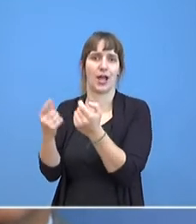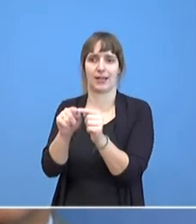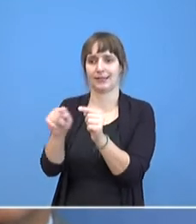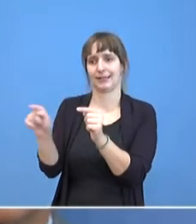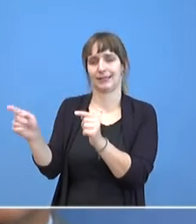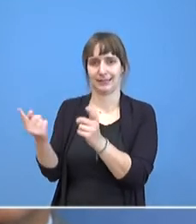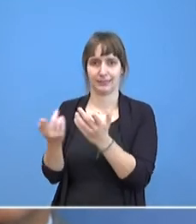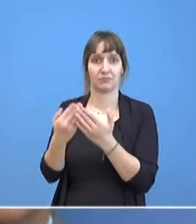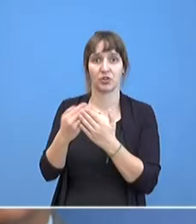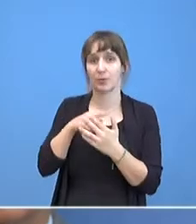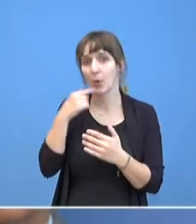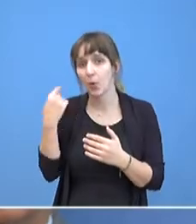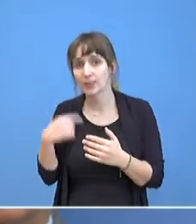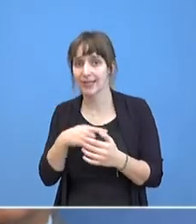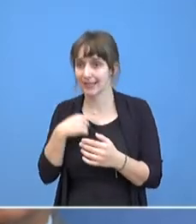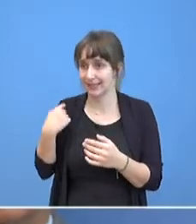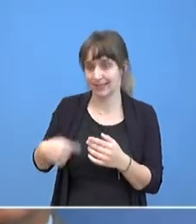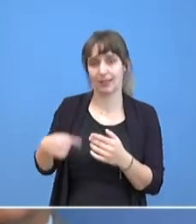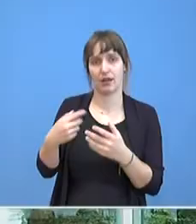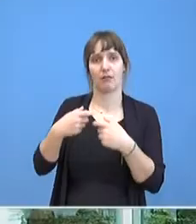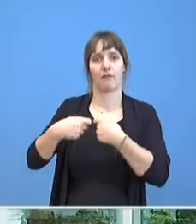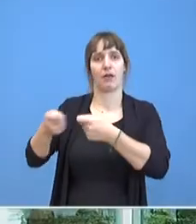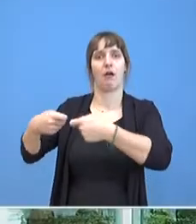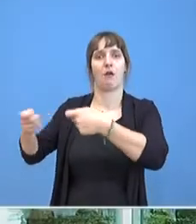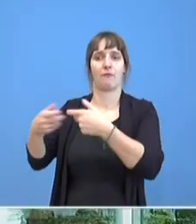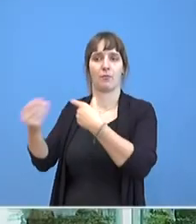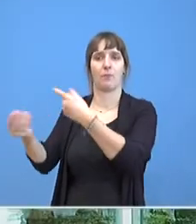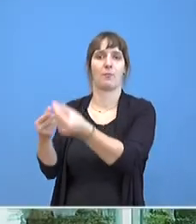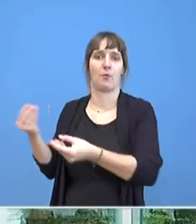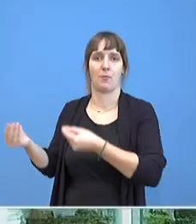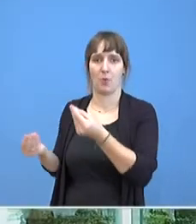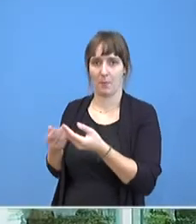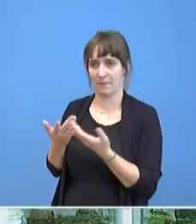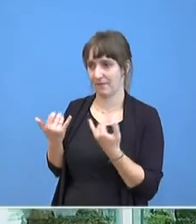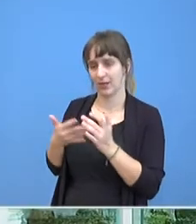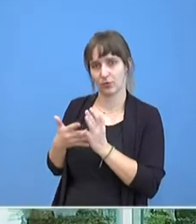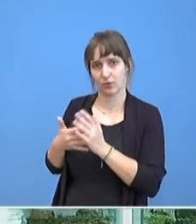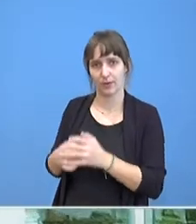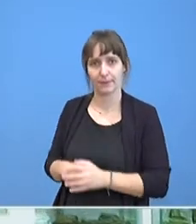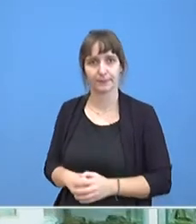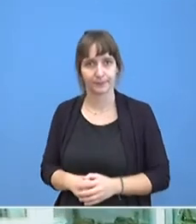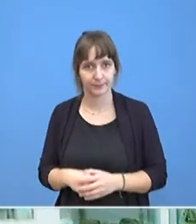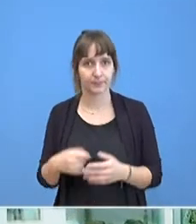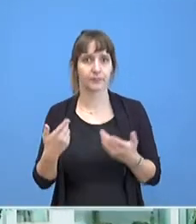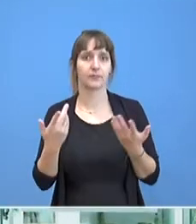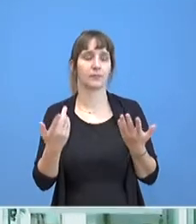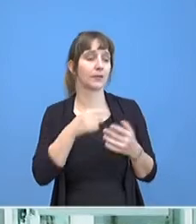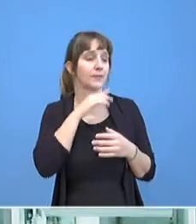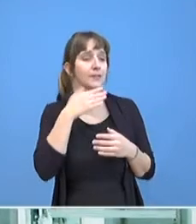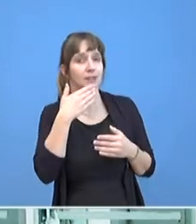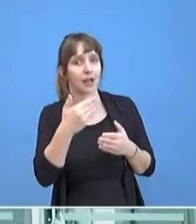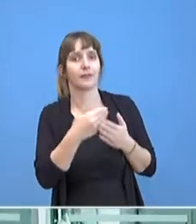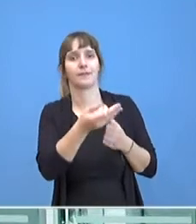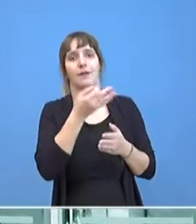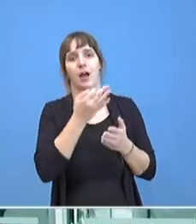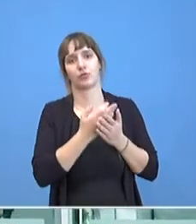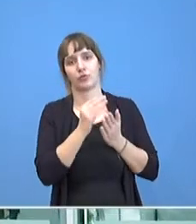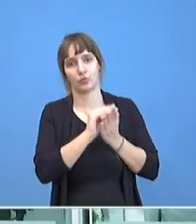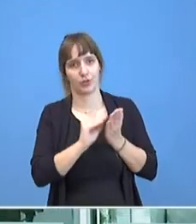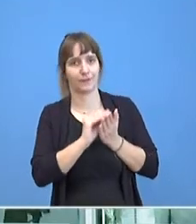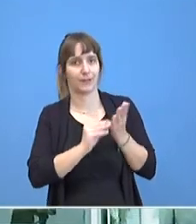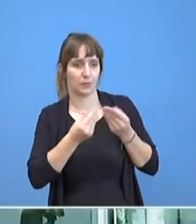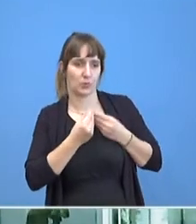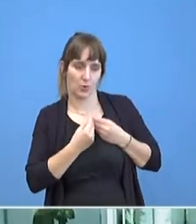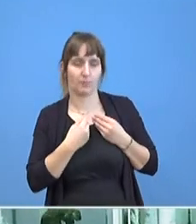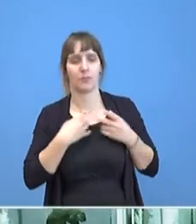Staaten wie Russland und China zählen? Ja, vielen Dank. Die Fragen haben wir schon schriftlich bekommen und sind dabei, die zu beantworten.